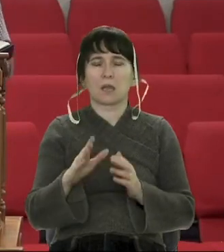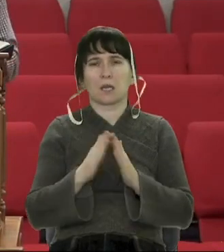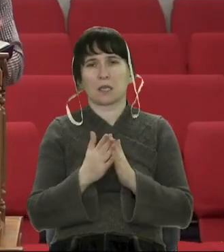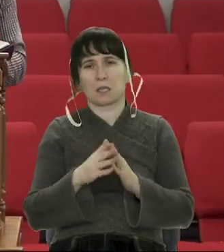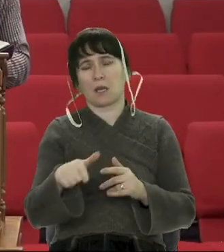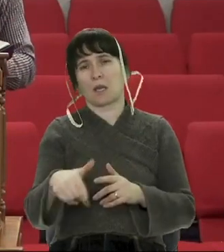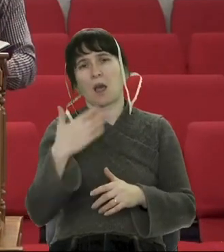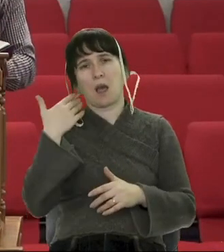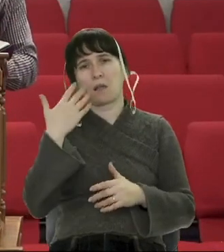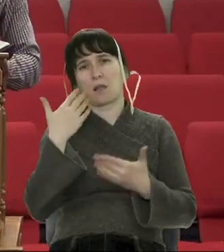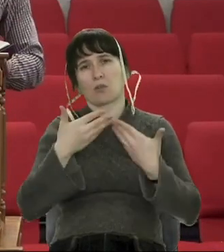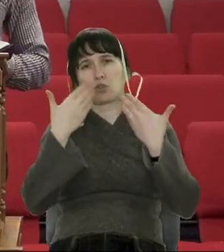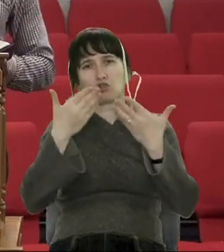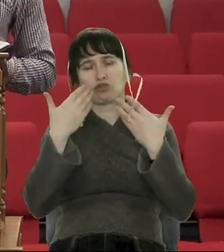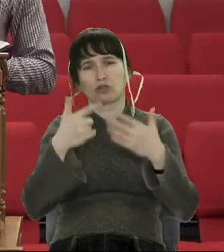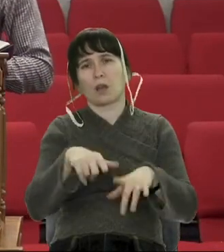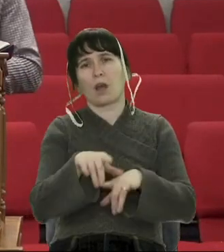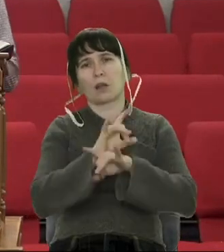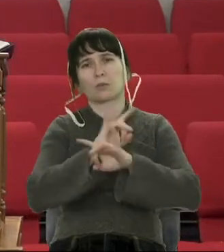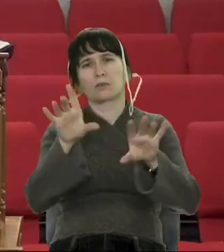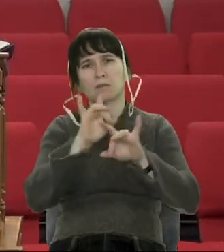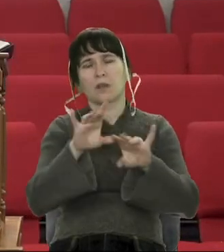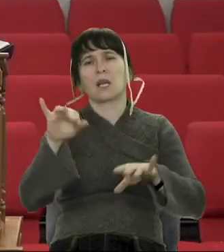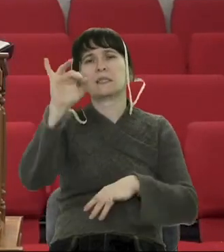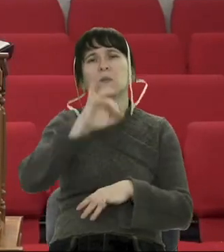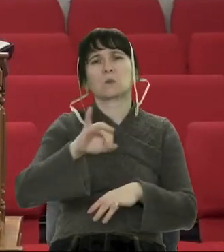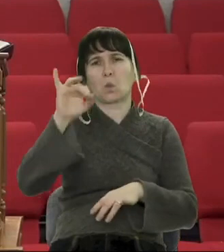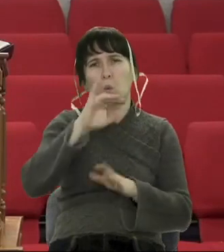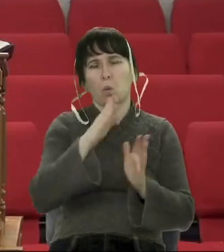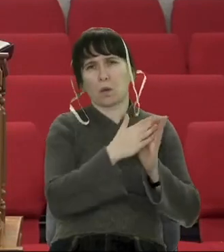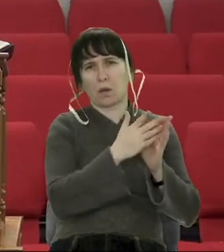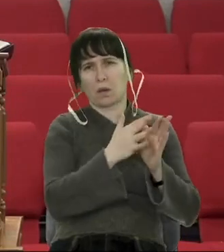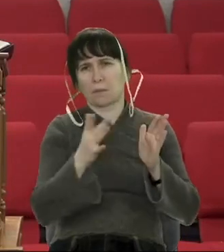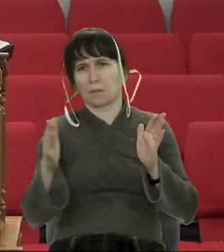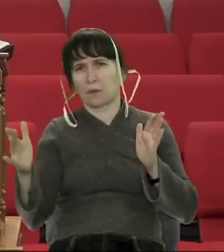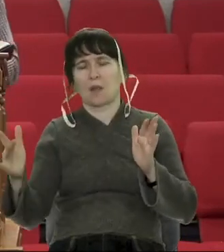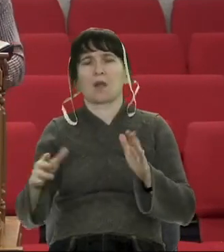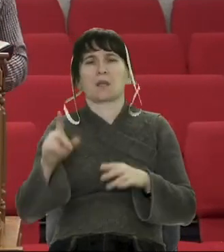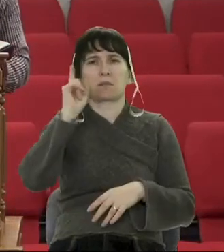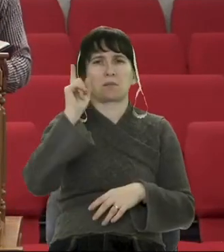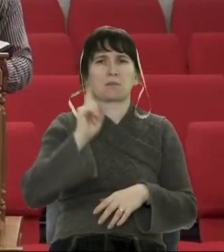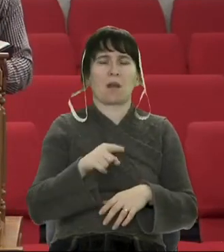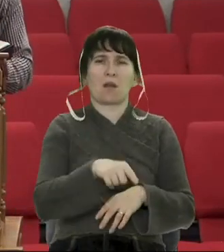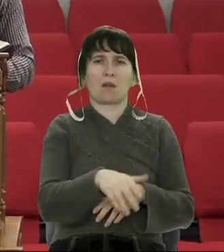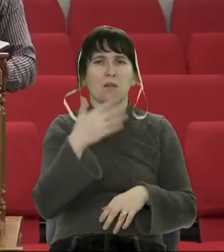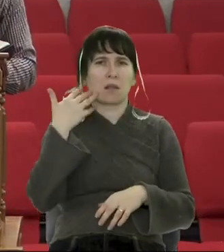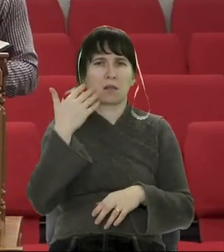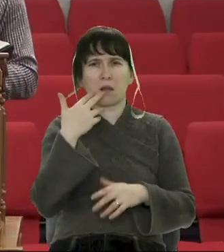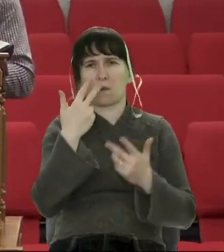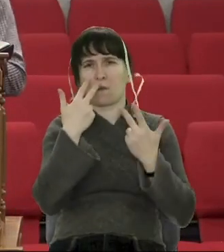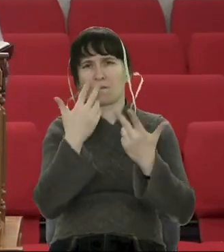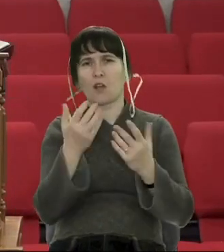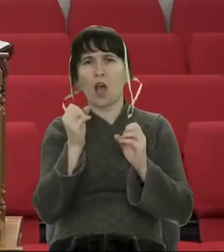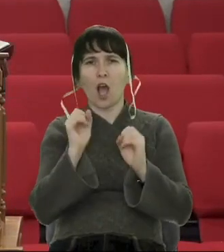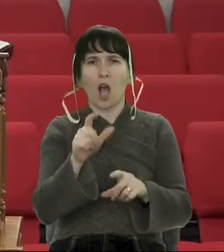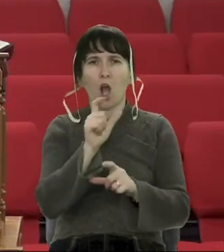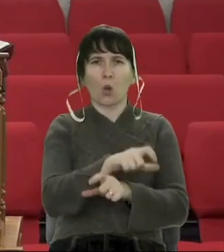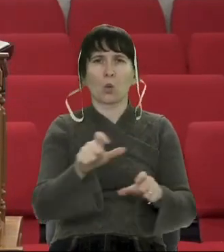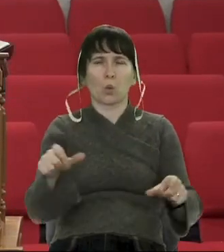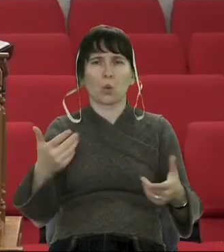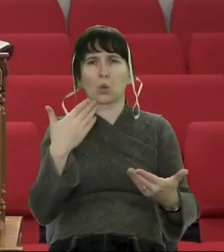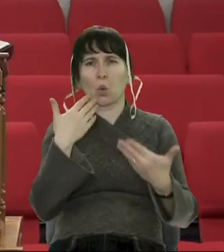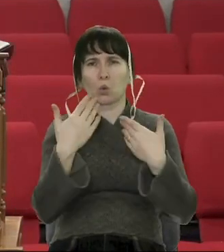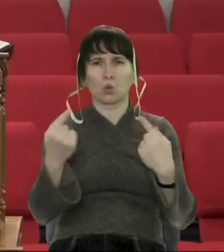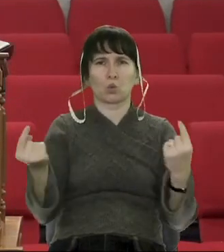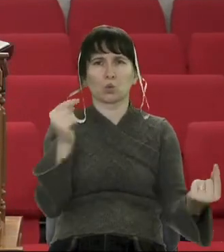книги, розповідні книги, але там чітко так проглядаються відносини людей одна з одною. Як люди чинять один